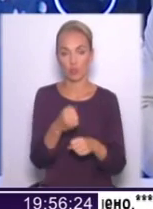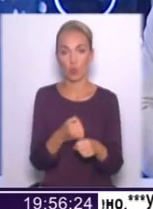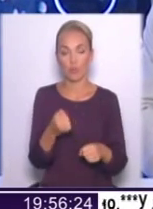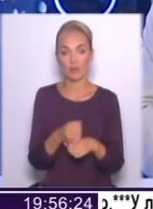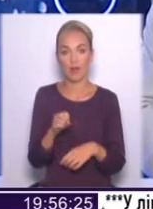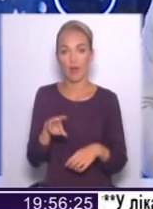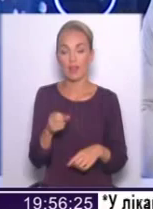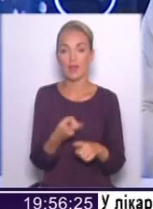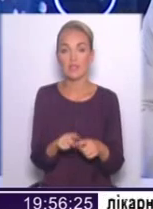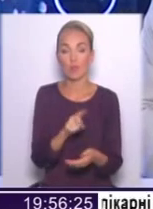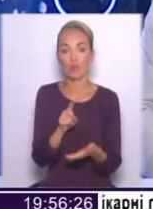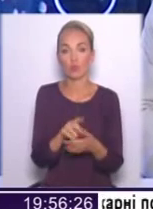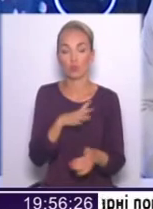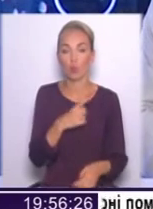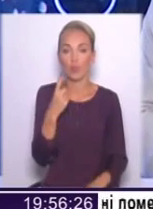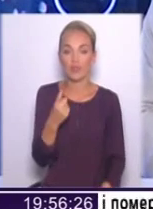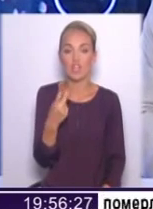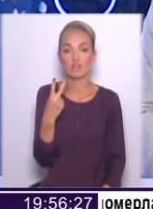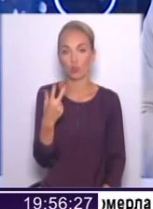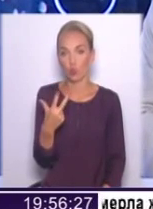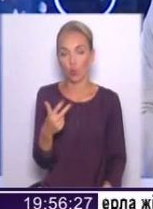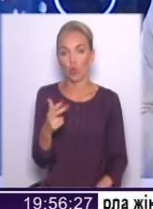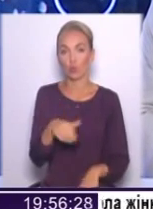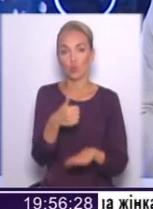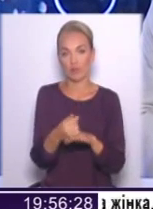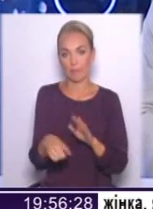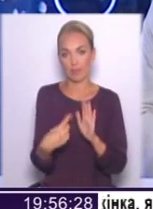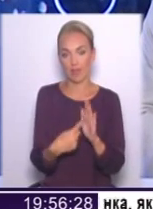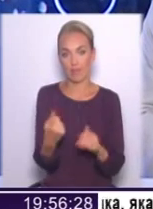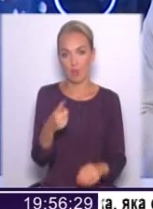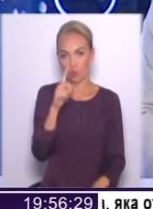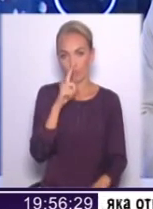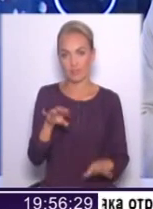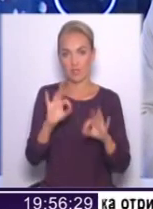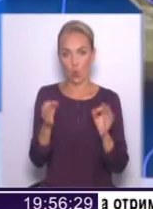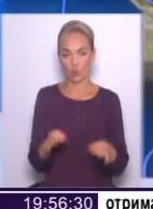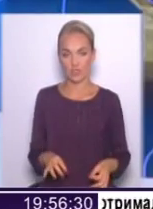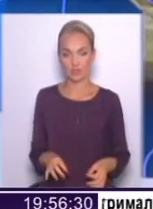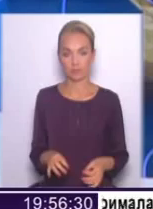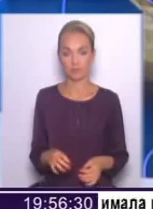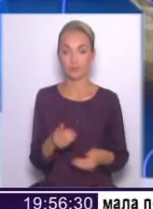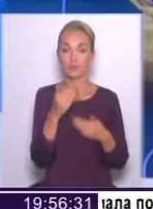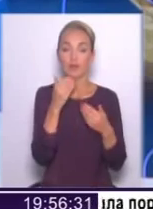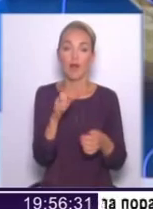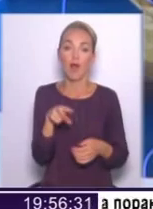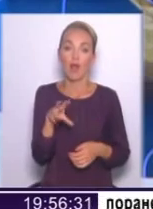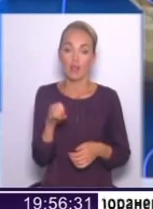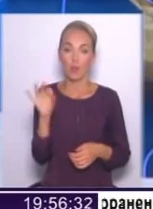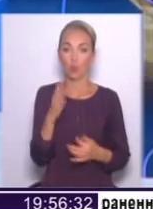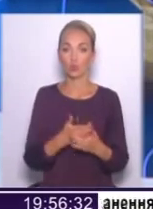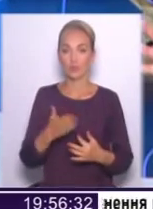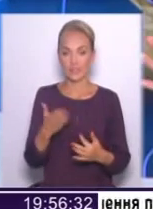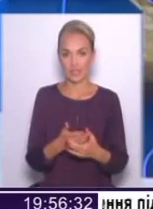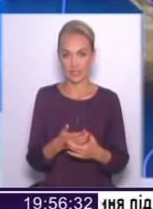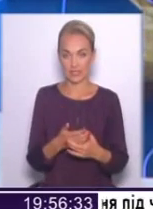повинно бути одне з двох-трьох ключових питань першого місяця осені. Слухайте, але ж про субсидії.